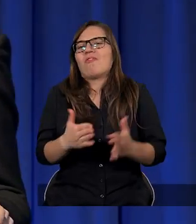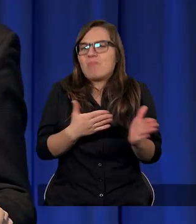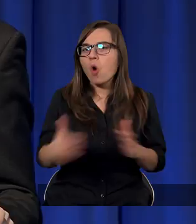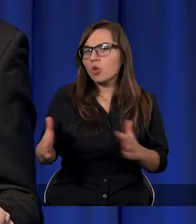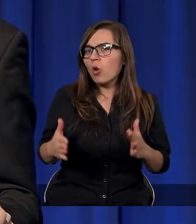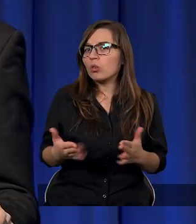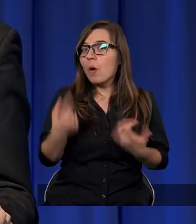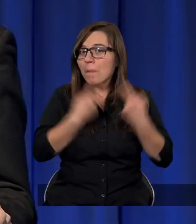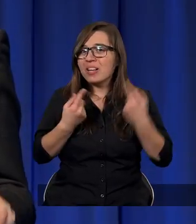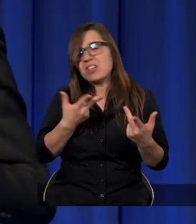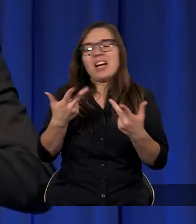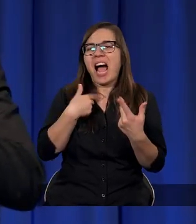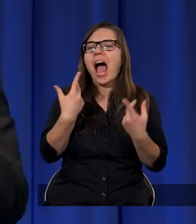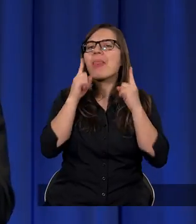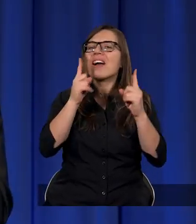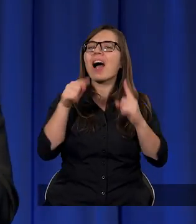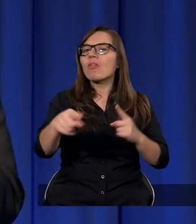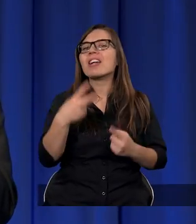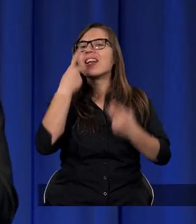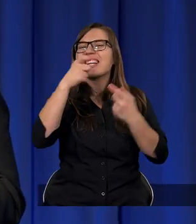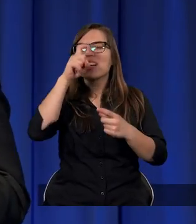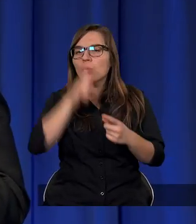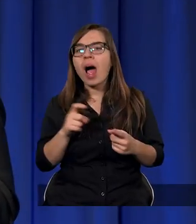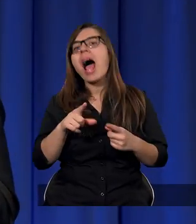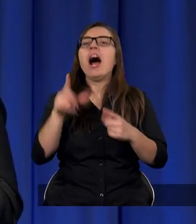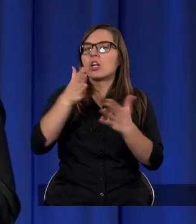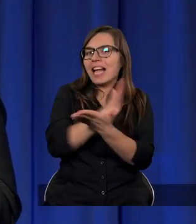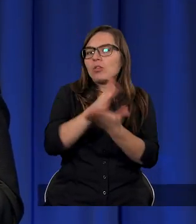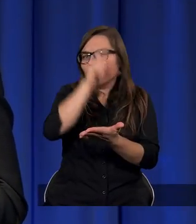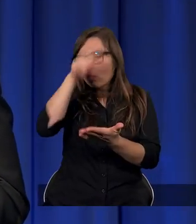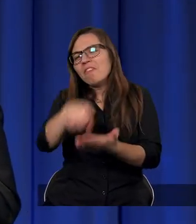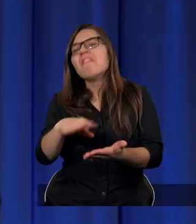porządku. Nie widzę się nic złego. Na tym etapie człowiekowi to wystarcza.